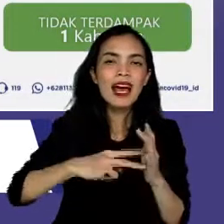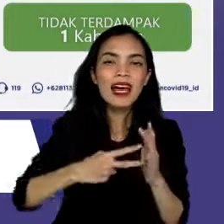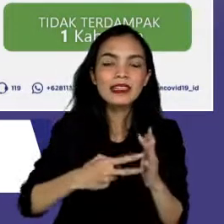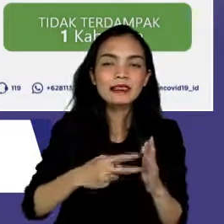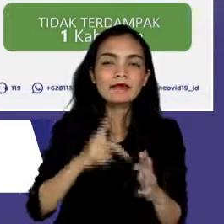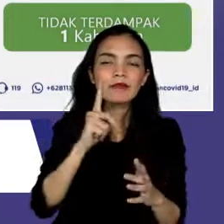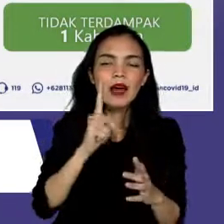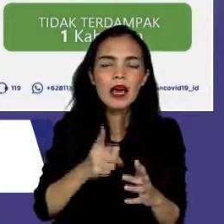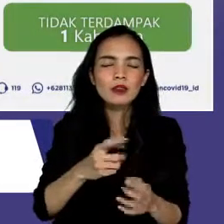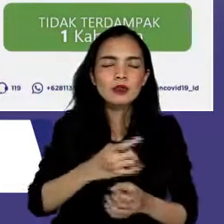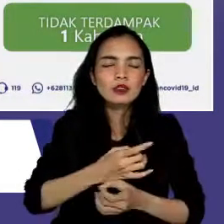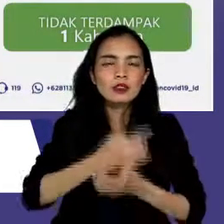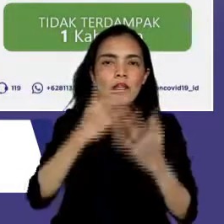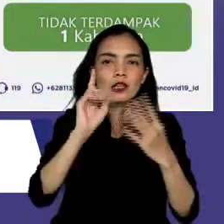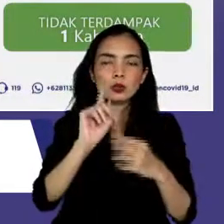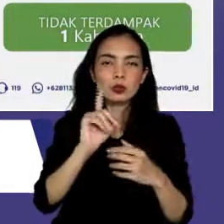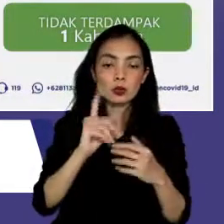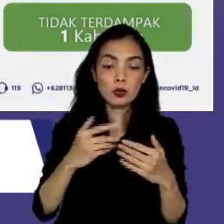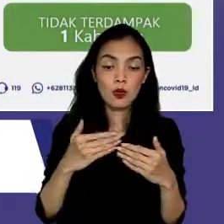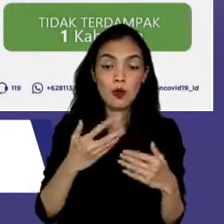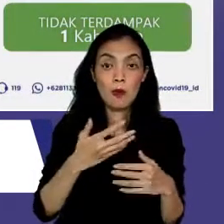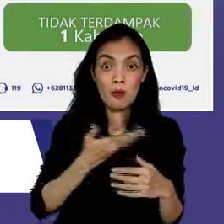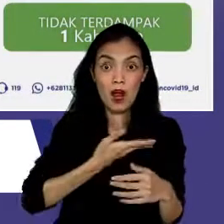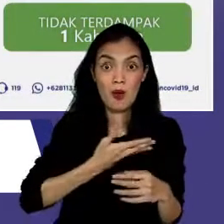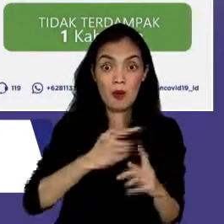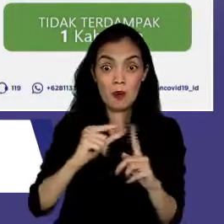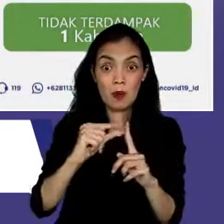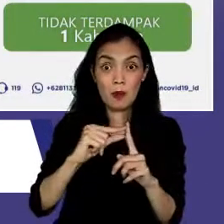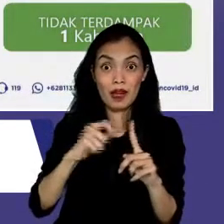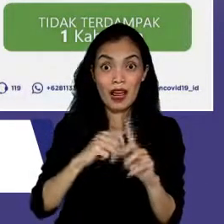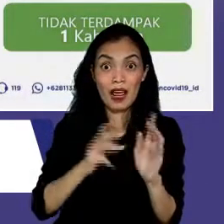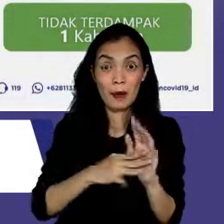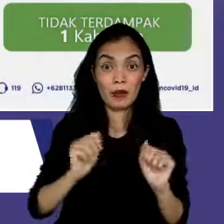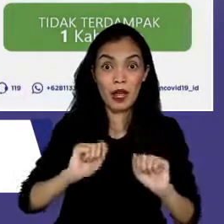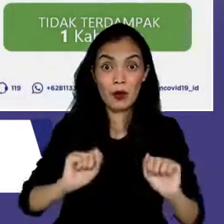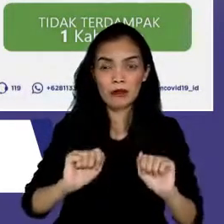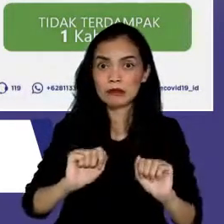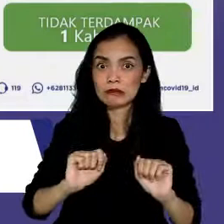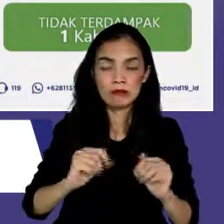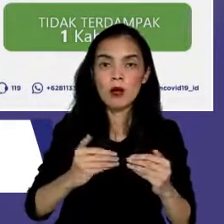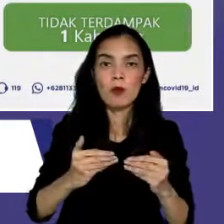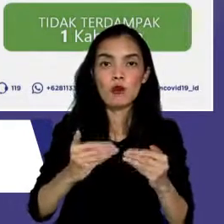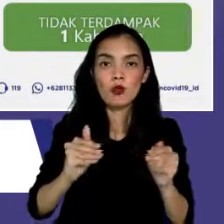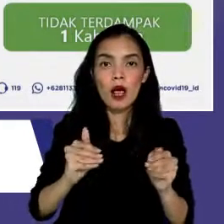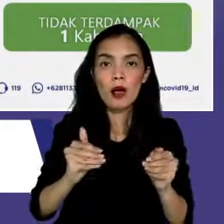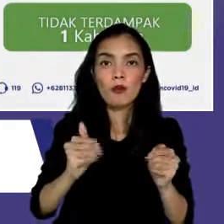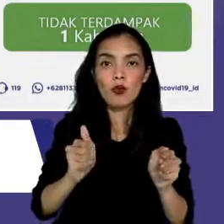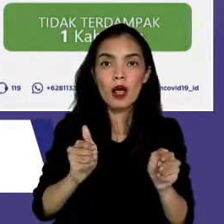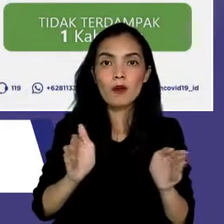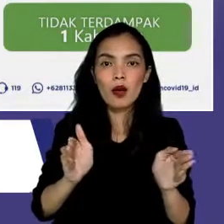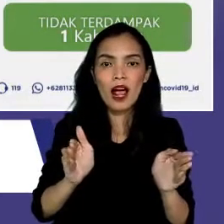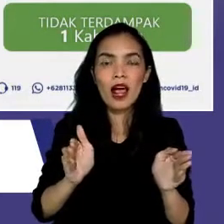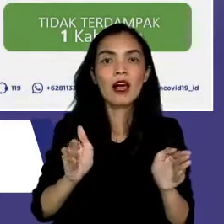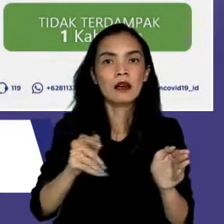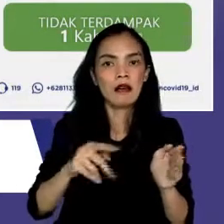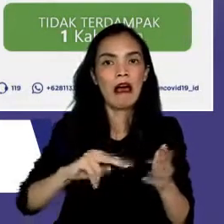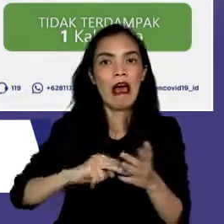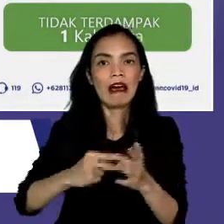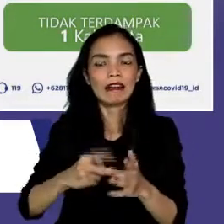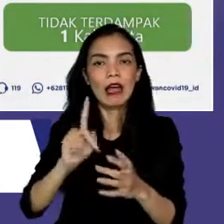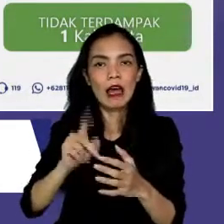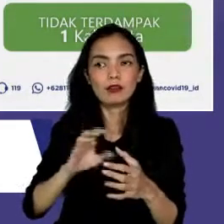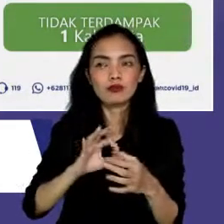dipastikan sebelum dilakukan pembukaan bertahap, kita wajib berkotong-royong dalam meningkatkan testing dan